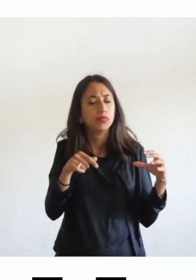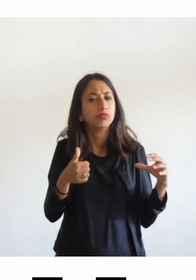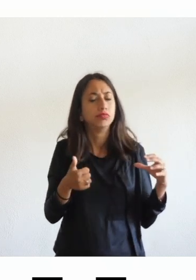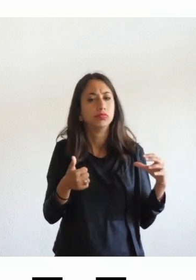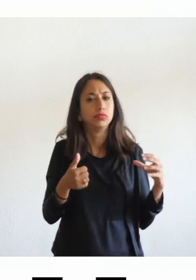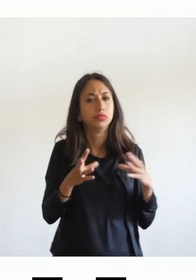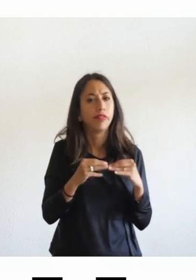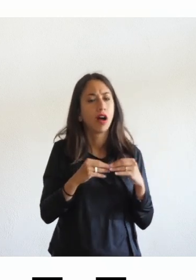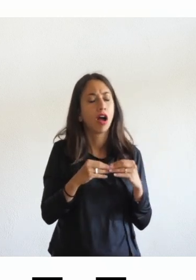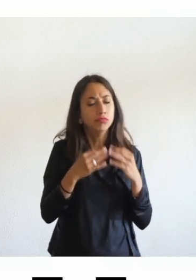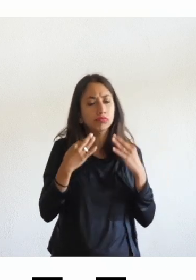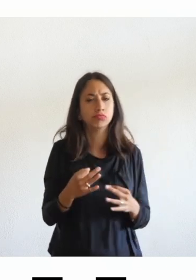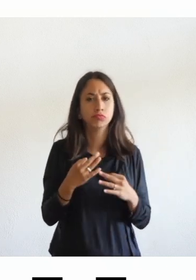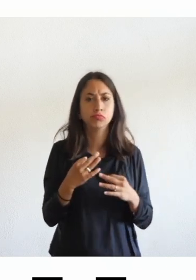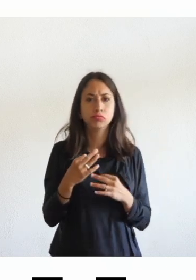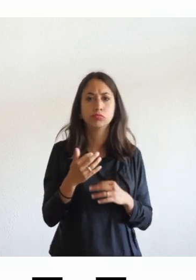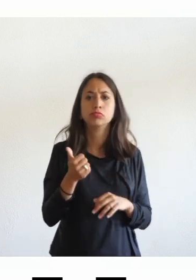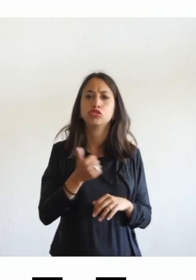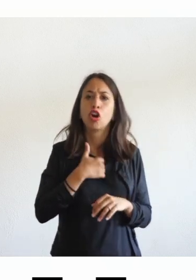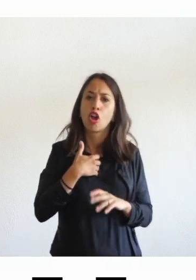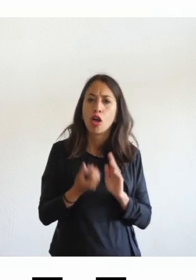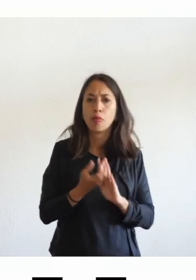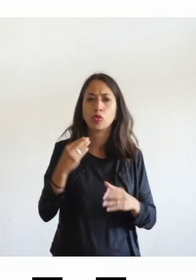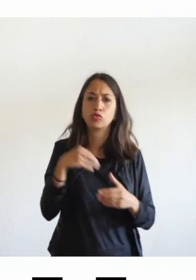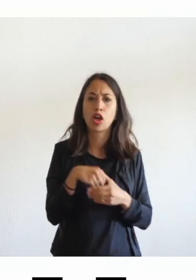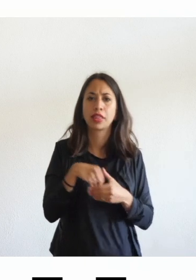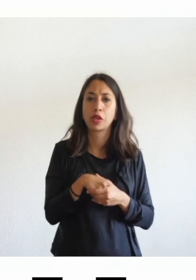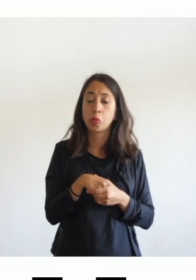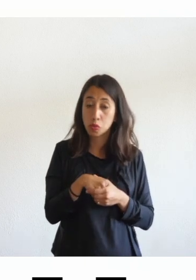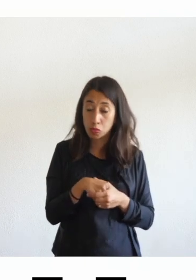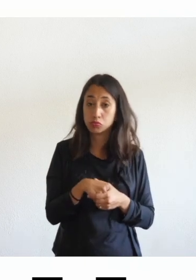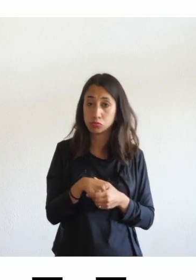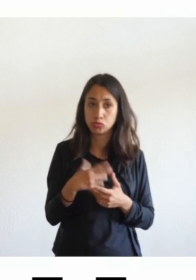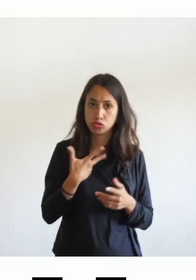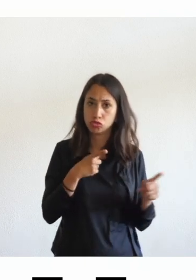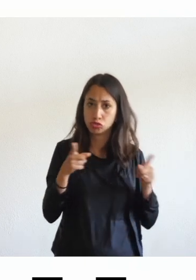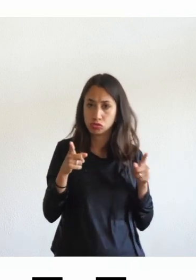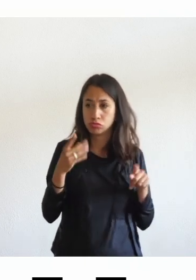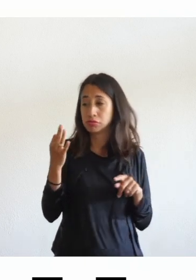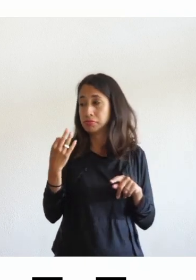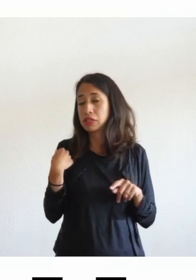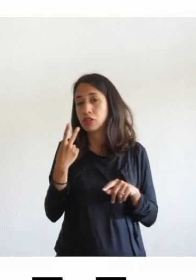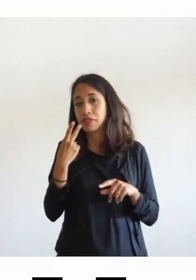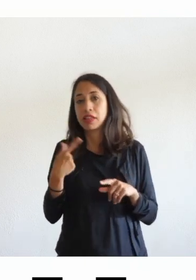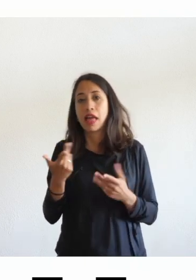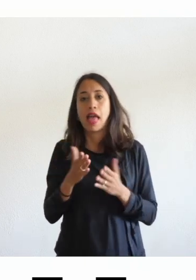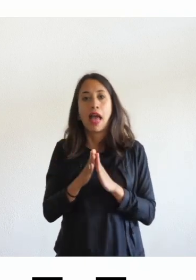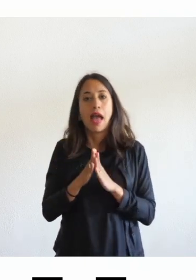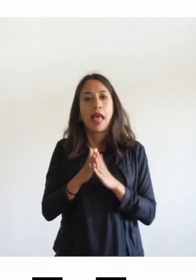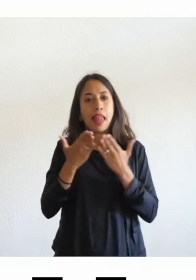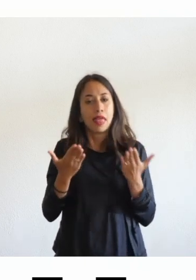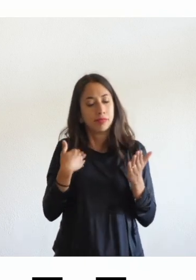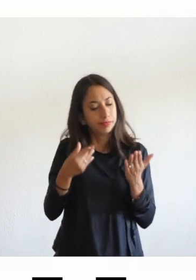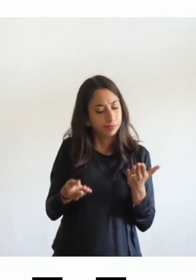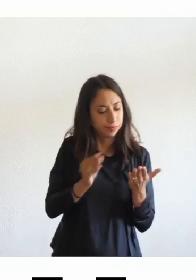loro DNA la autoproduzione del contenuto ogni volta che vedo dei libri li apro e